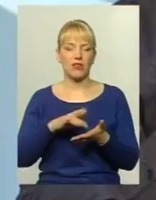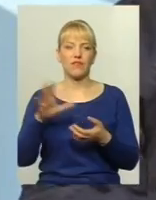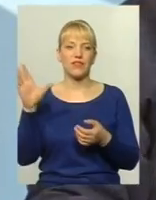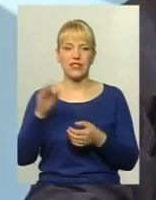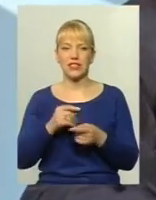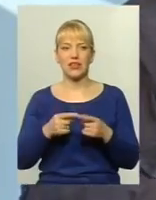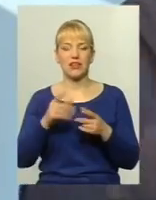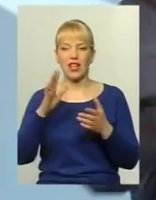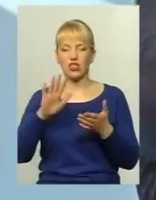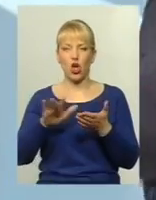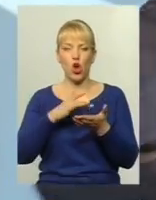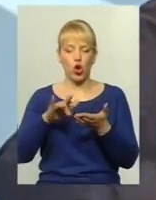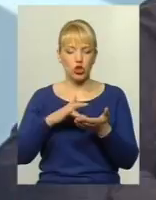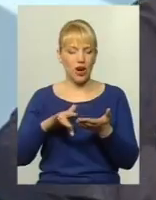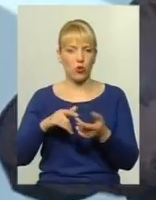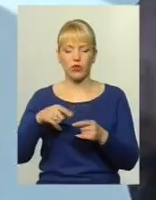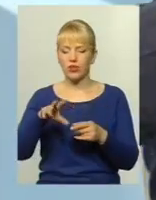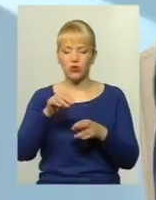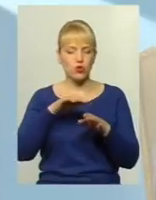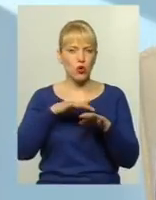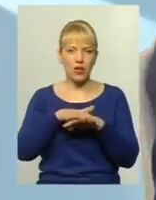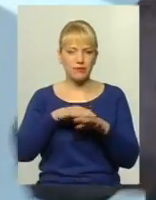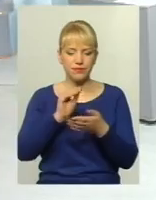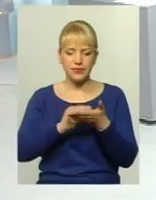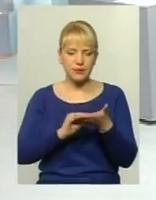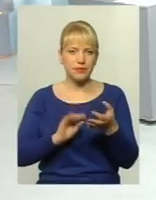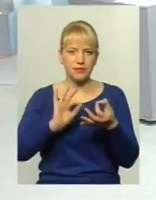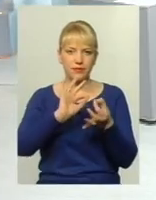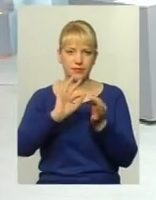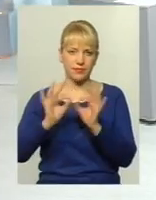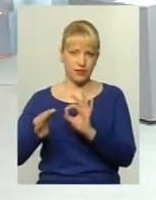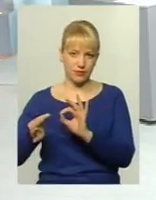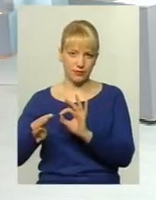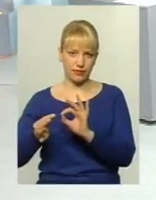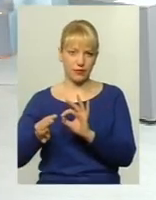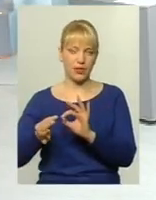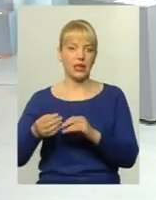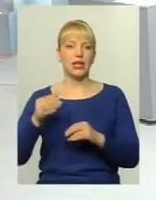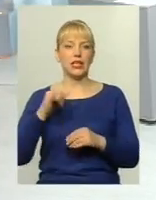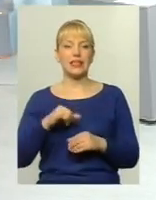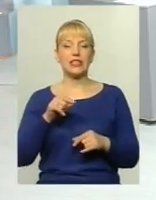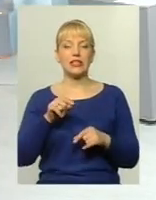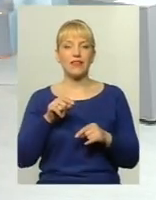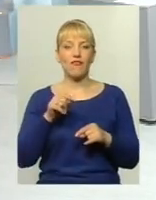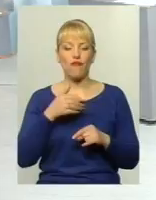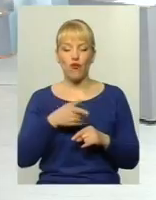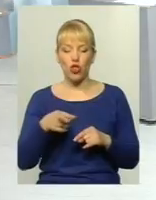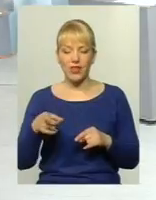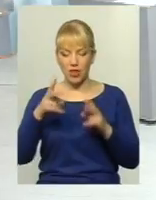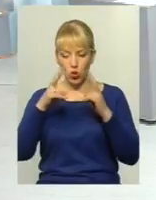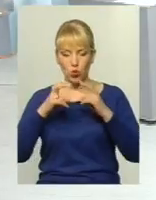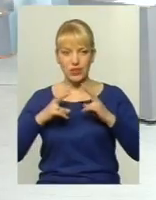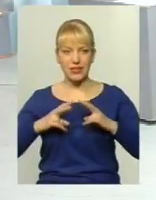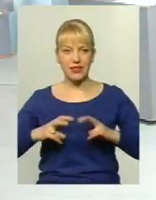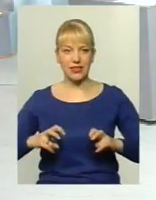розрахунки. Все тут розмальовано по деталі, по тому чи іншому показнику. І вони дослідили